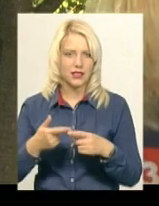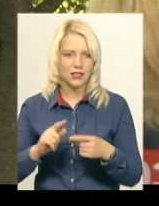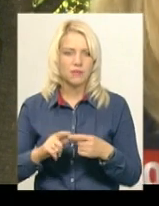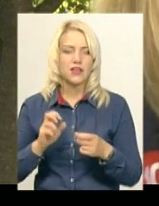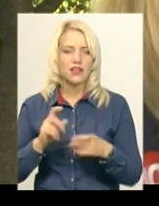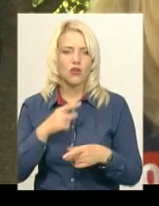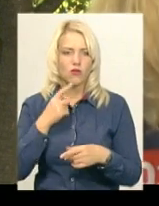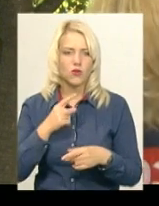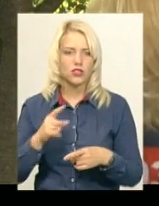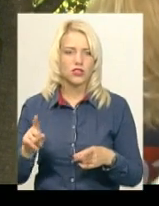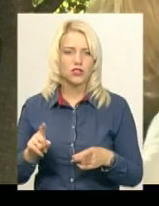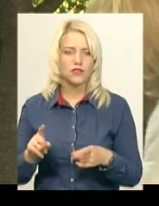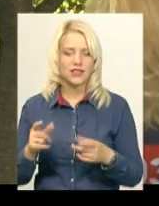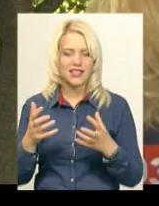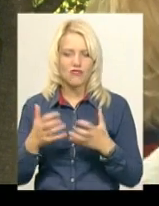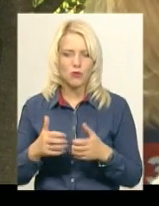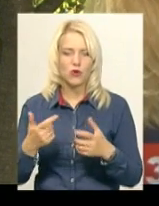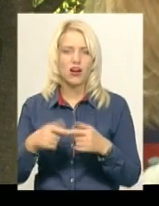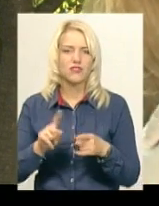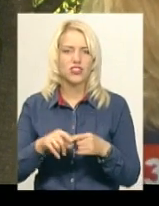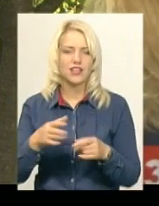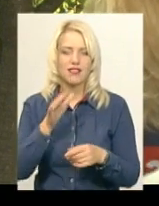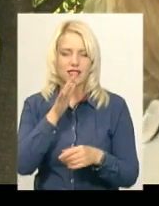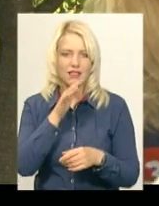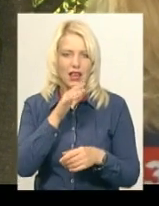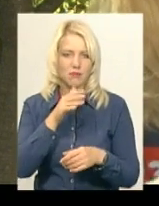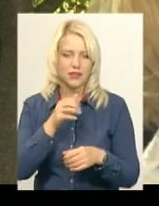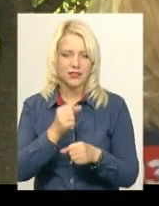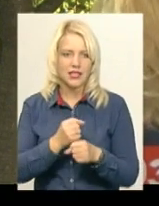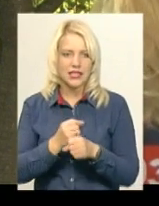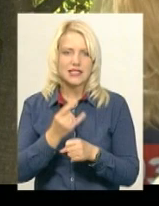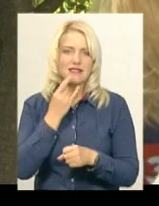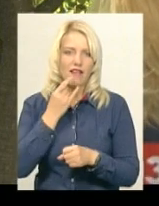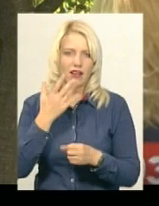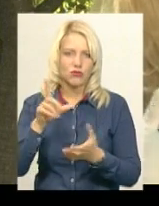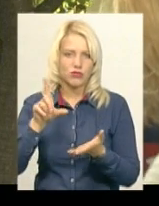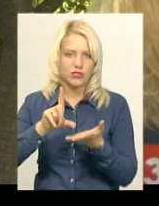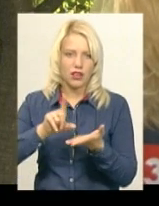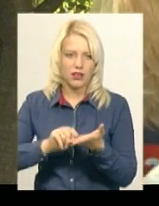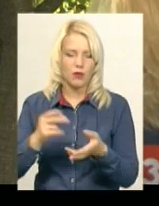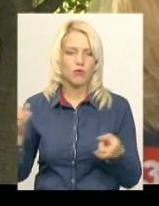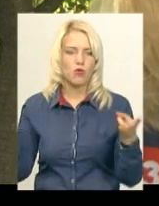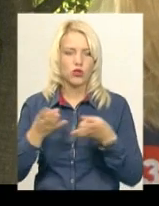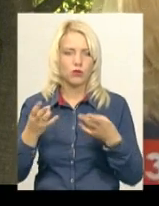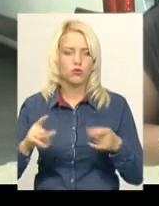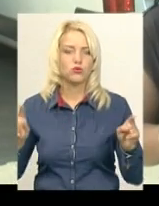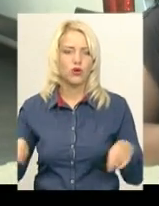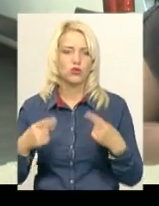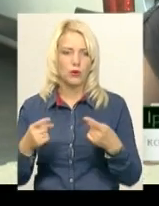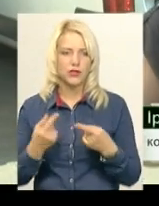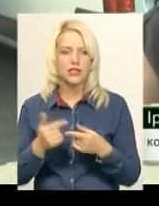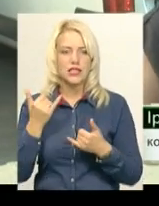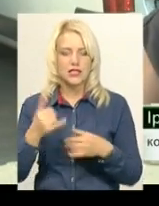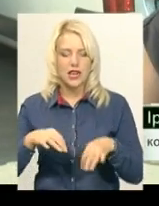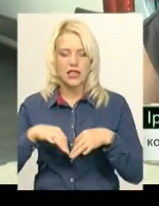скажу, який вже виходить термін дії зарядних пристроїв, які потребують оновлення. Наразі